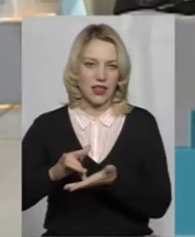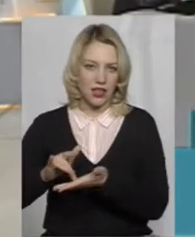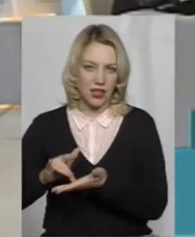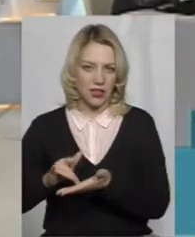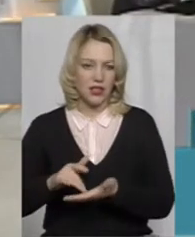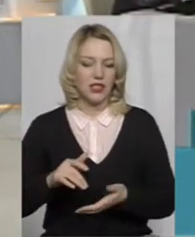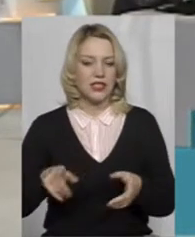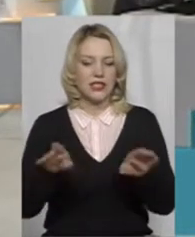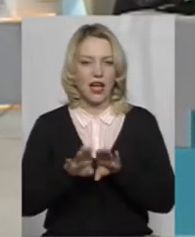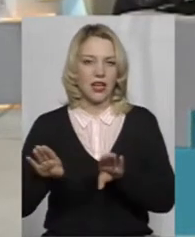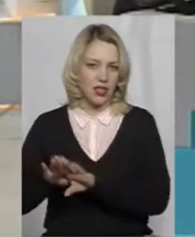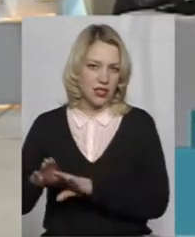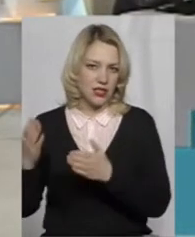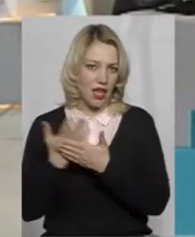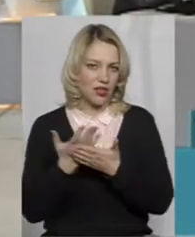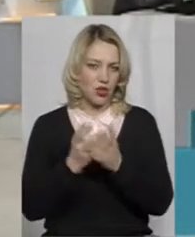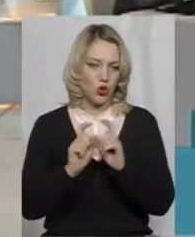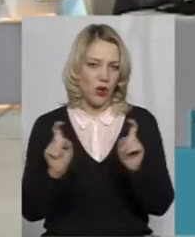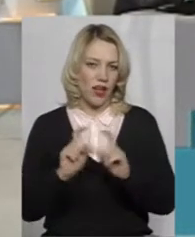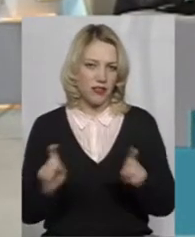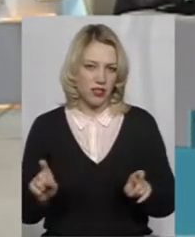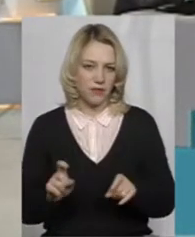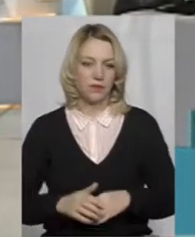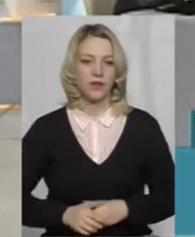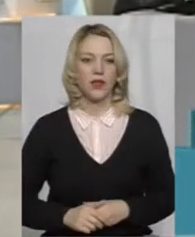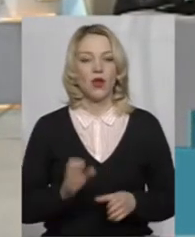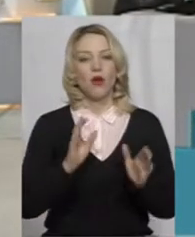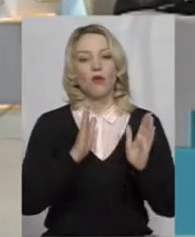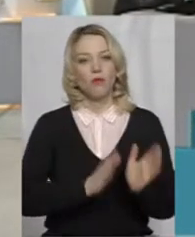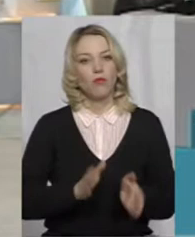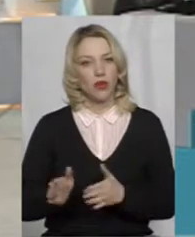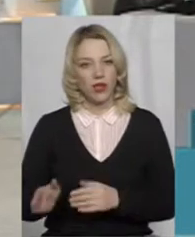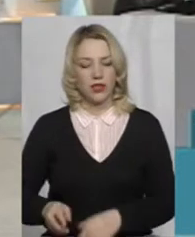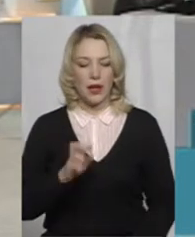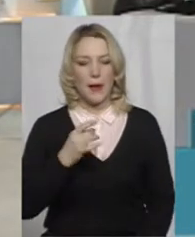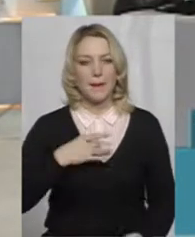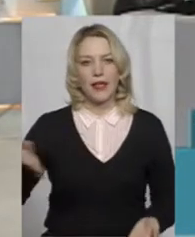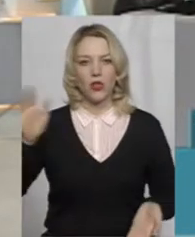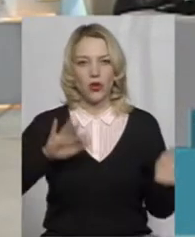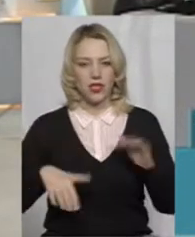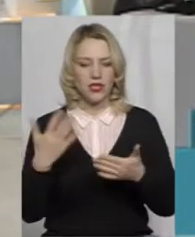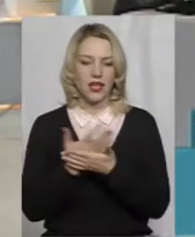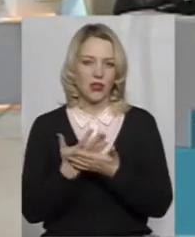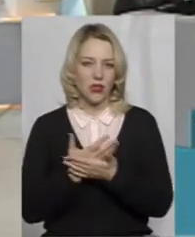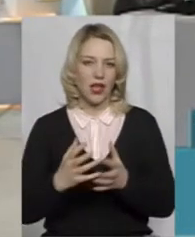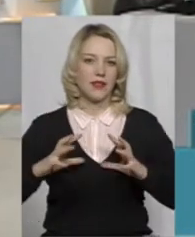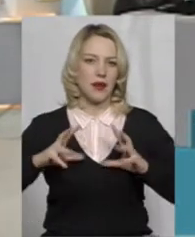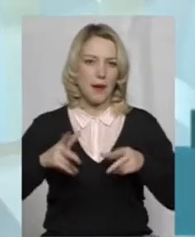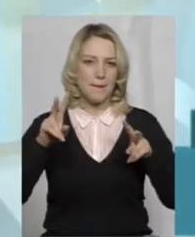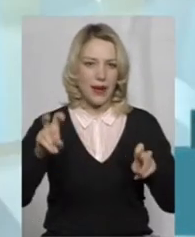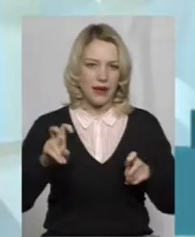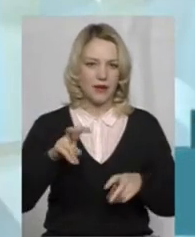закрилася кінотеатр? Розкажіть, будь ласка. Ну, по порядку. Білогірський кінотеатр «Мір»